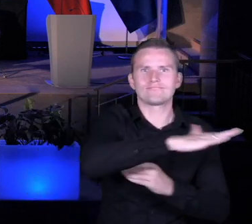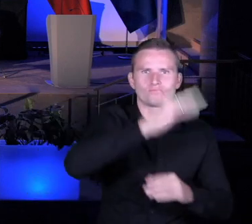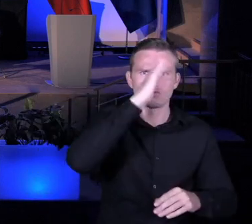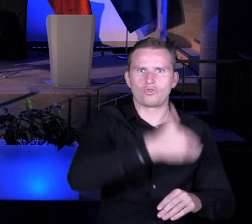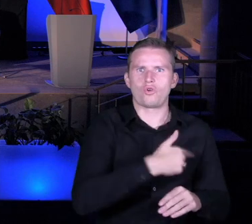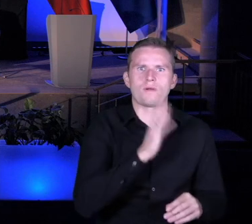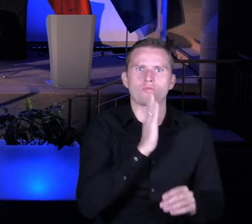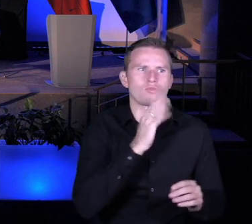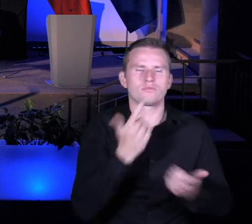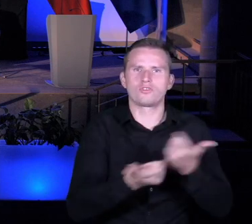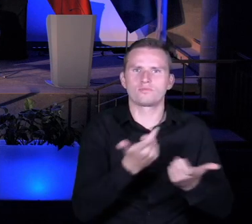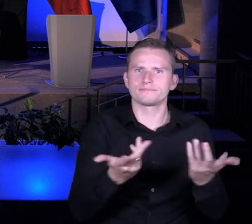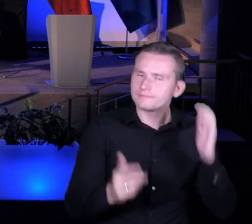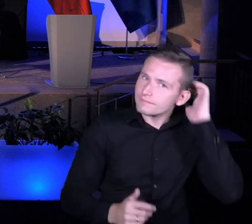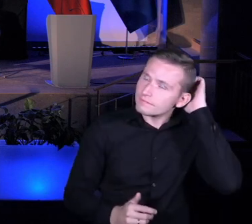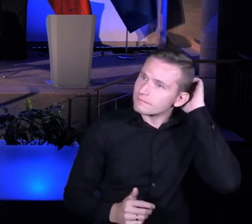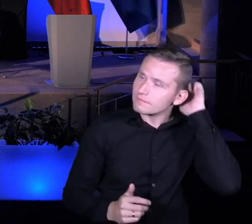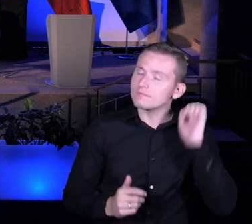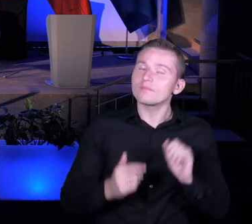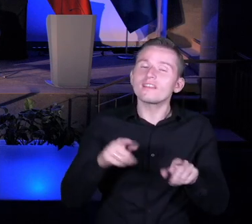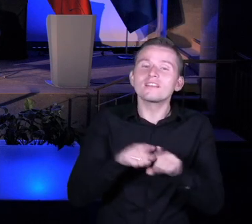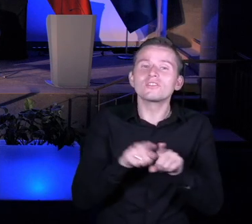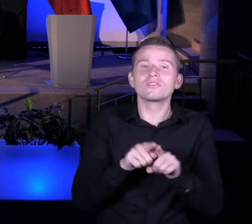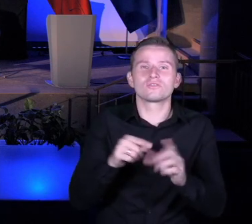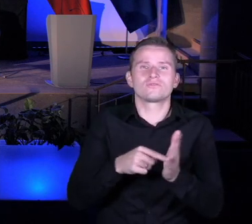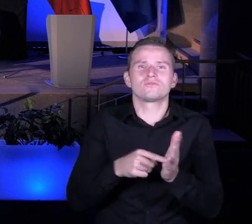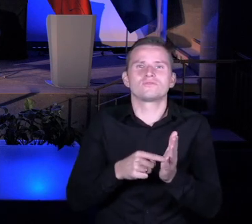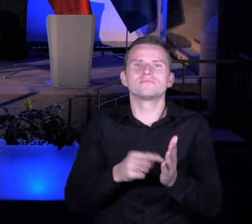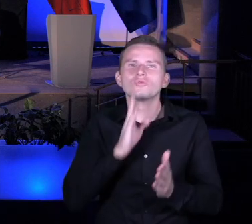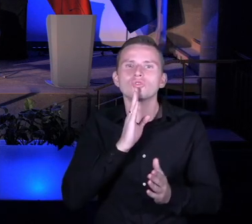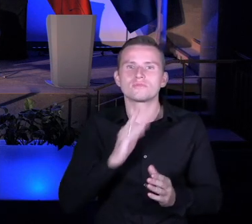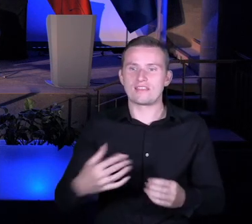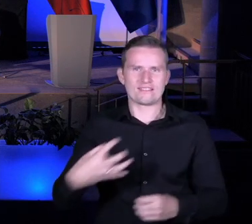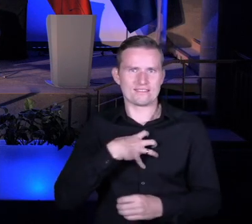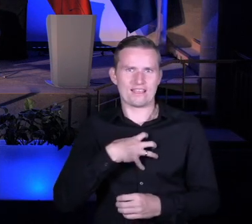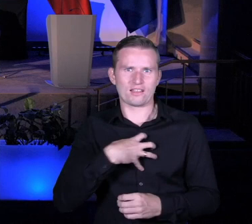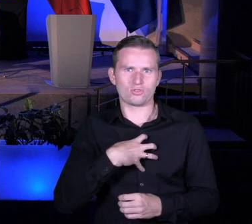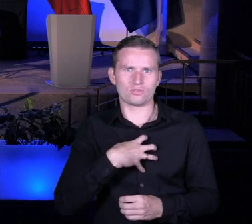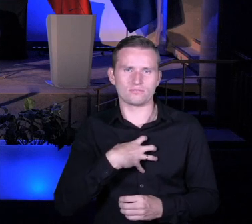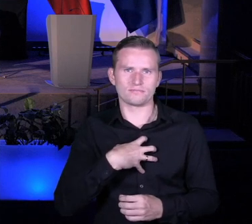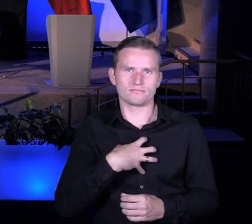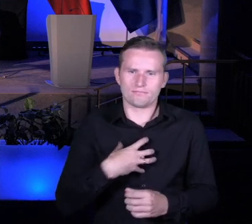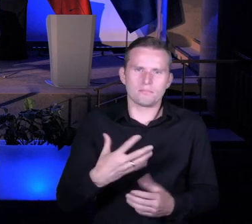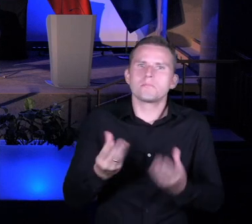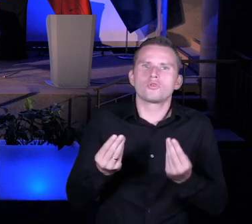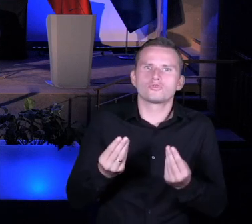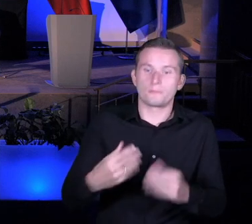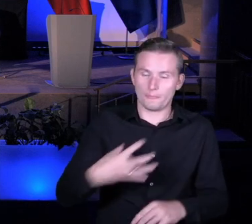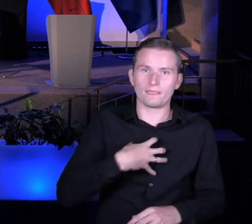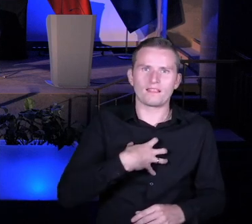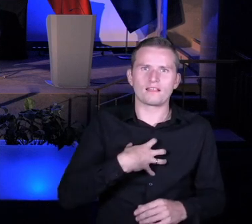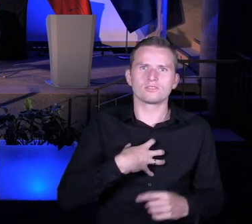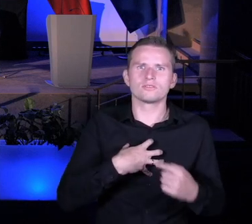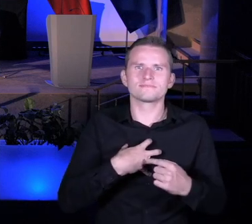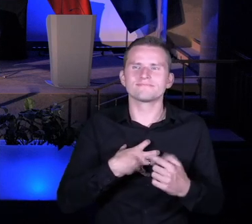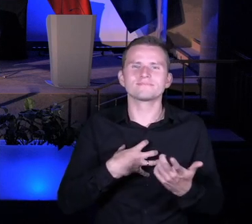potem je prezentujemy. I pomyślałam, że właśnie po to jest też dyrektor, żeby stwarzać, znaczy jakby też znowu dwie rzeczy, bo